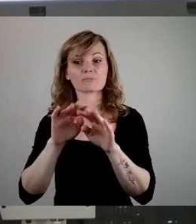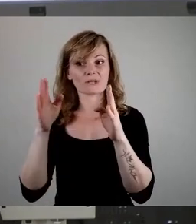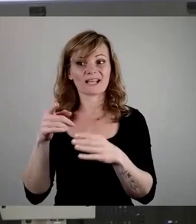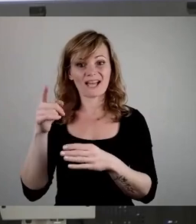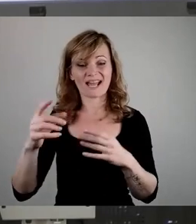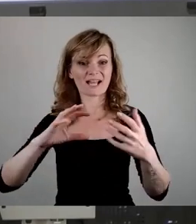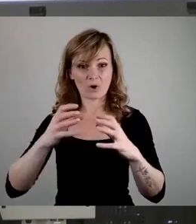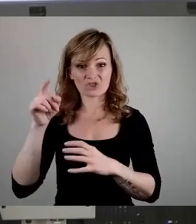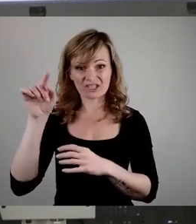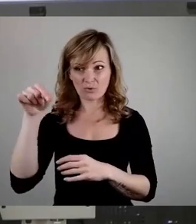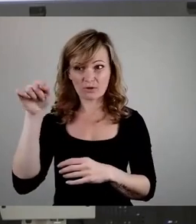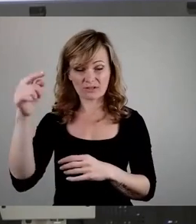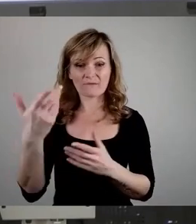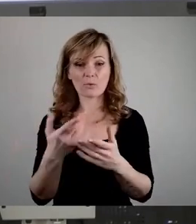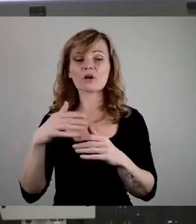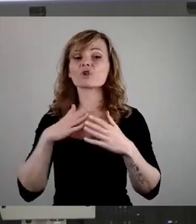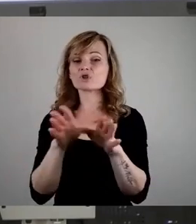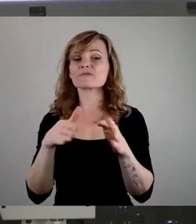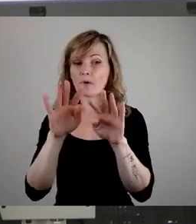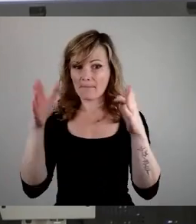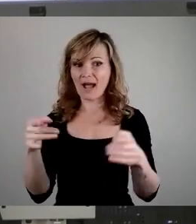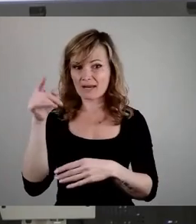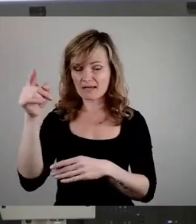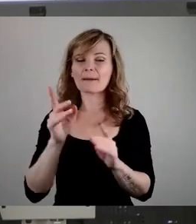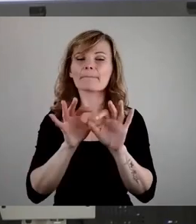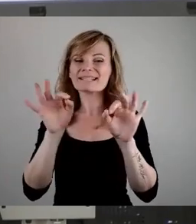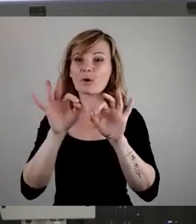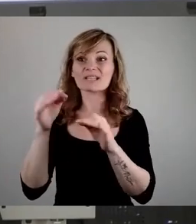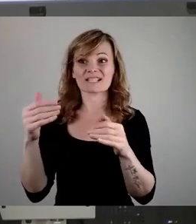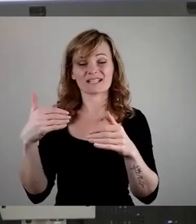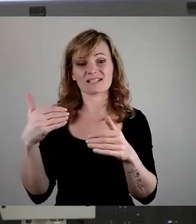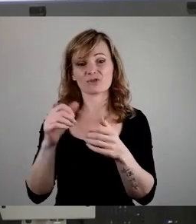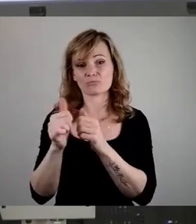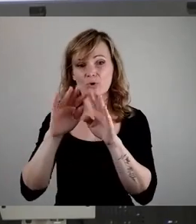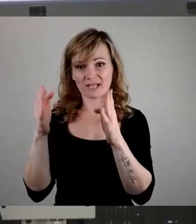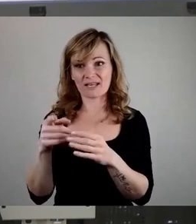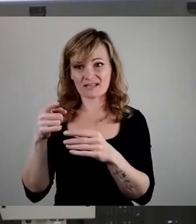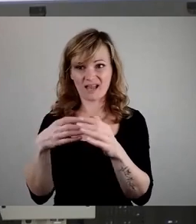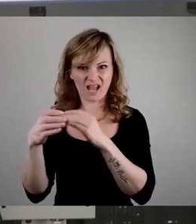ebenfalls ist, dort wo die Schwimmhalle ist, diese ganz besondere Sporthalle soll dann ersetzt werden.